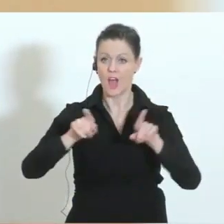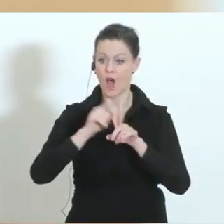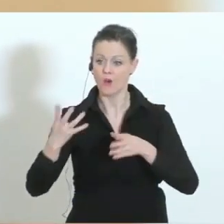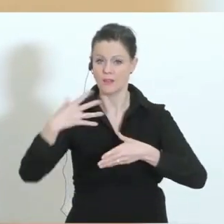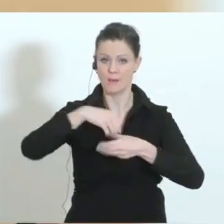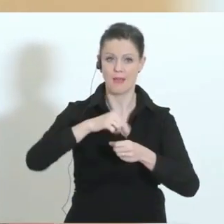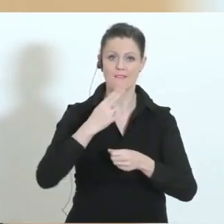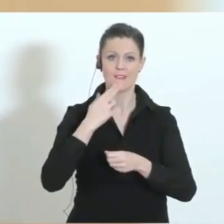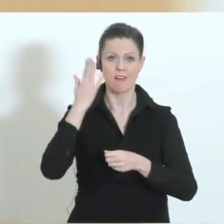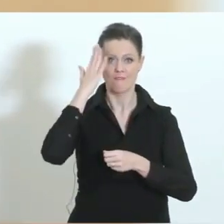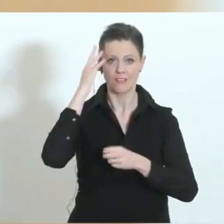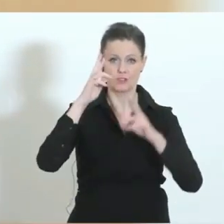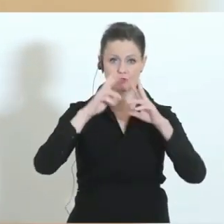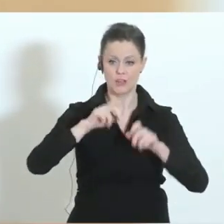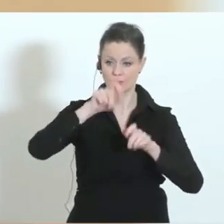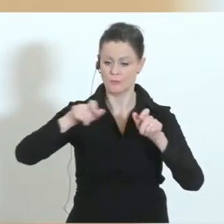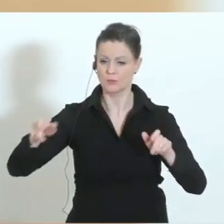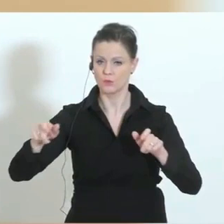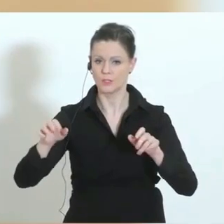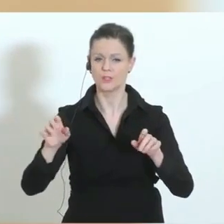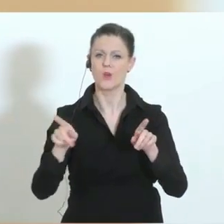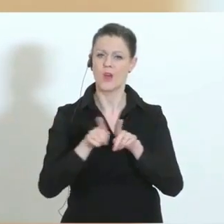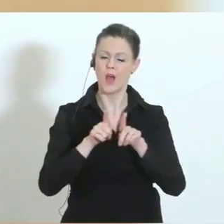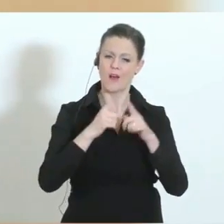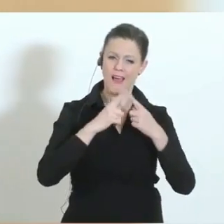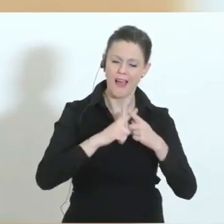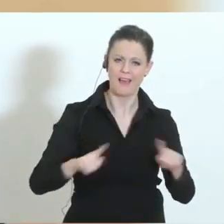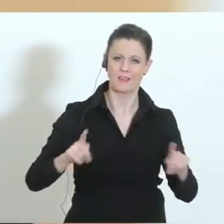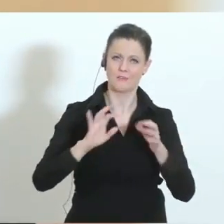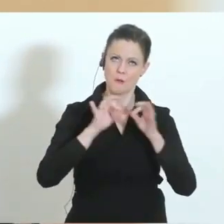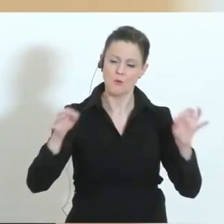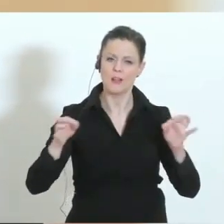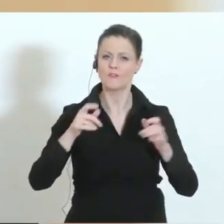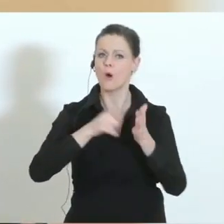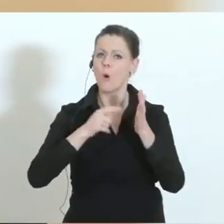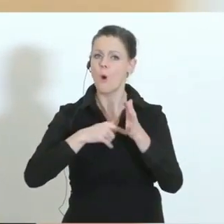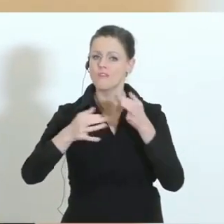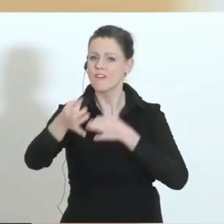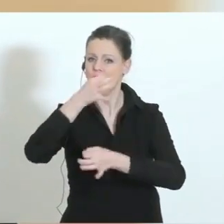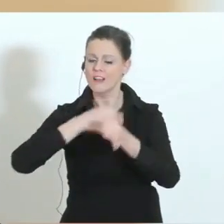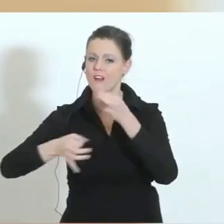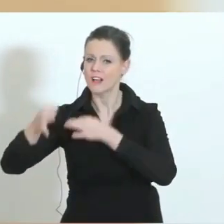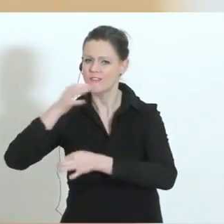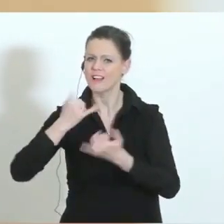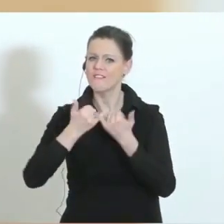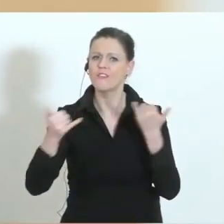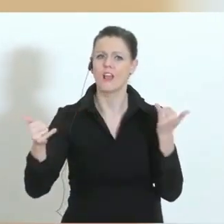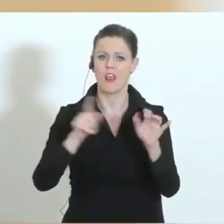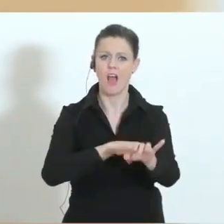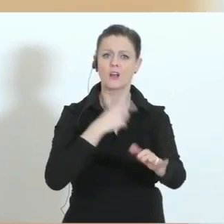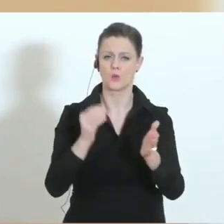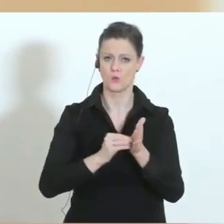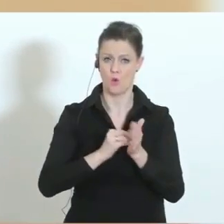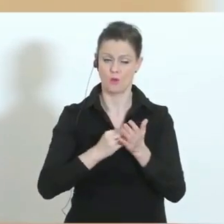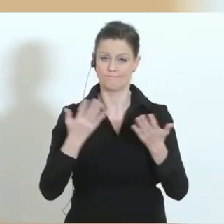Und anders formuliert, weil ich immer die Frage kriege, wie lang wird das dauern? Das entscheidet jeder Einzelne mit. Jeder